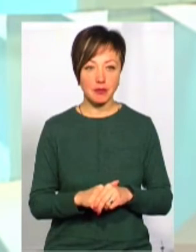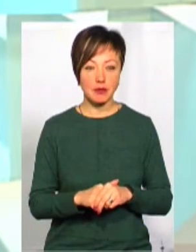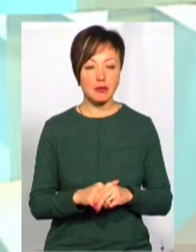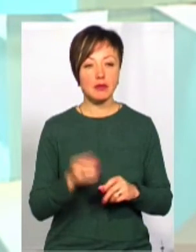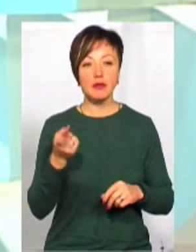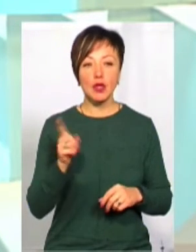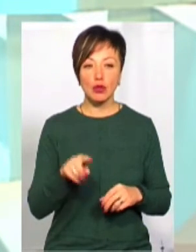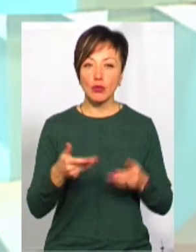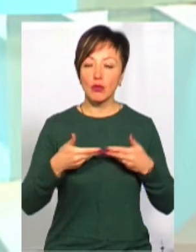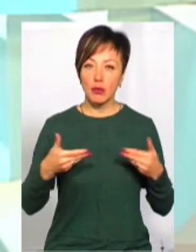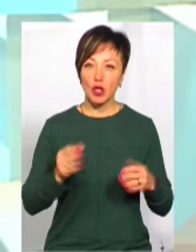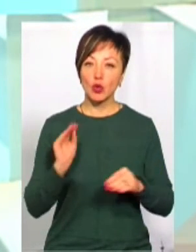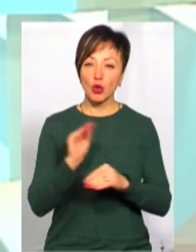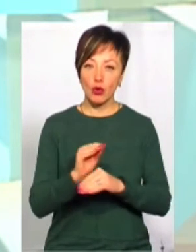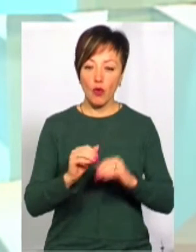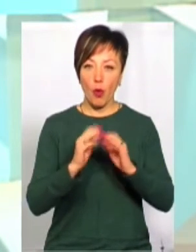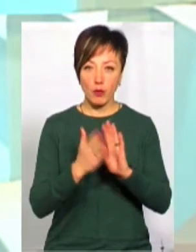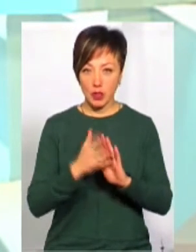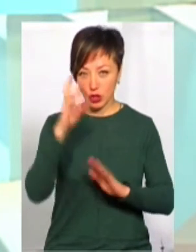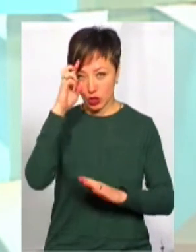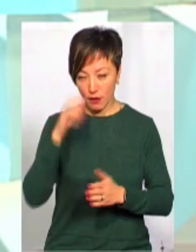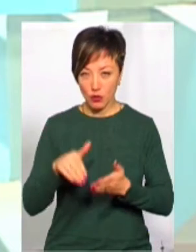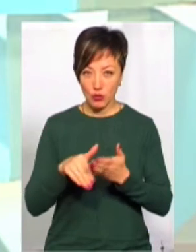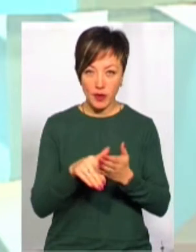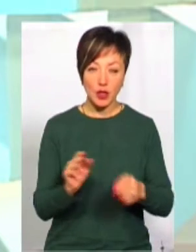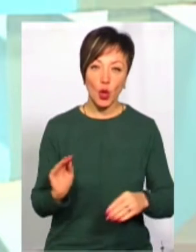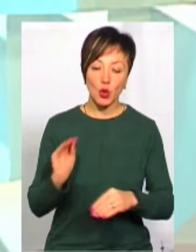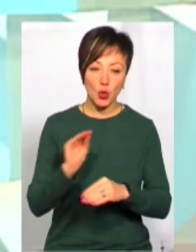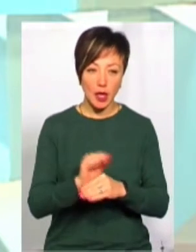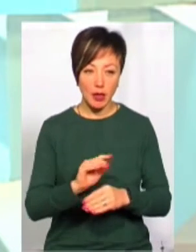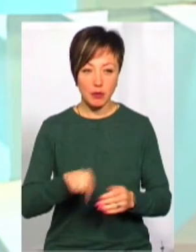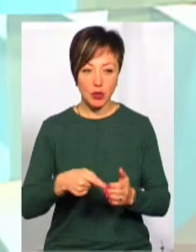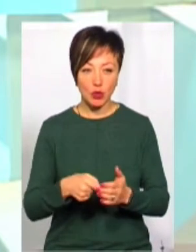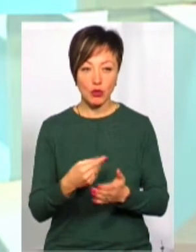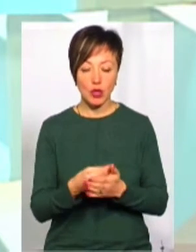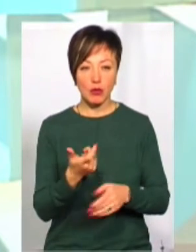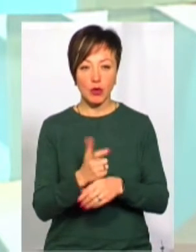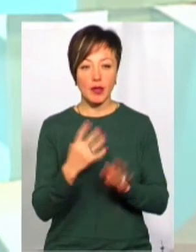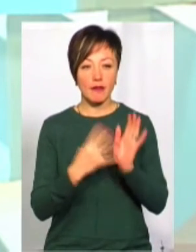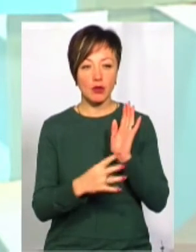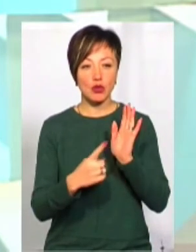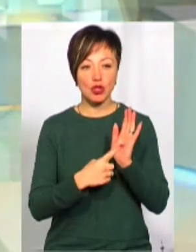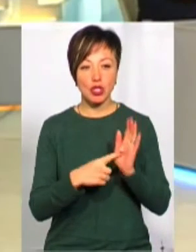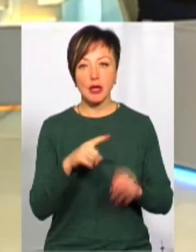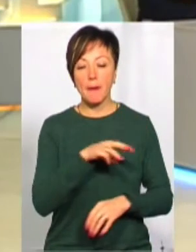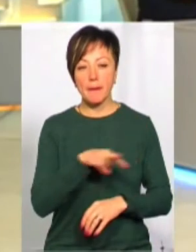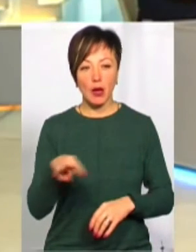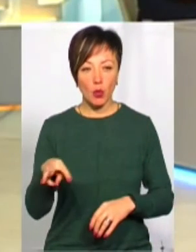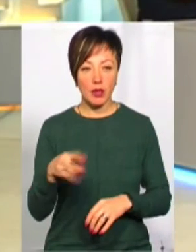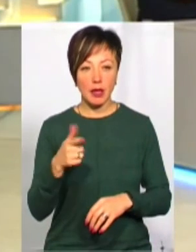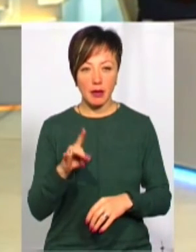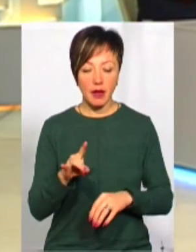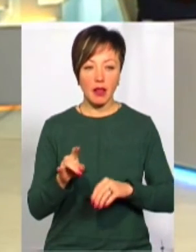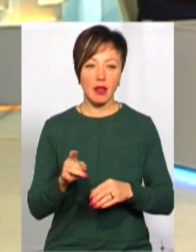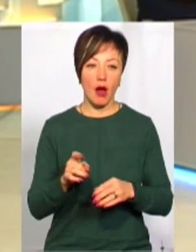Тому ми додатково до обсягу субвенції ще додаємо з міського бюджету понад 96 мільйонів гривень на галузь